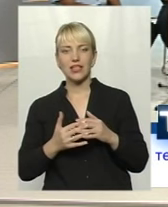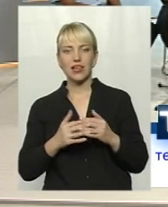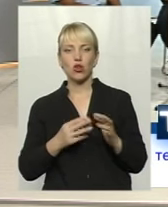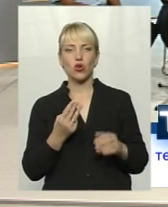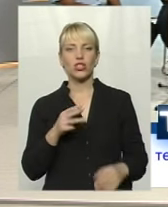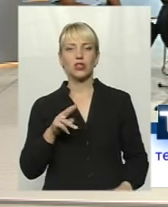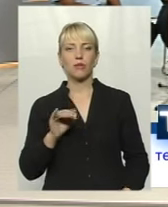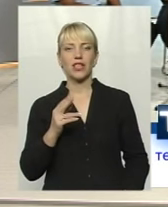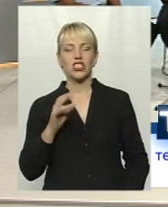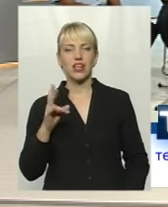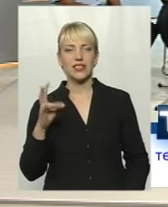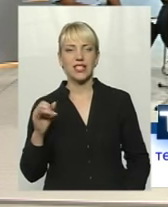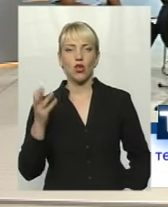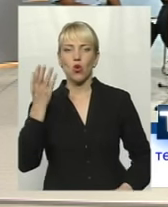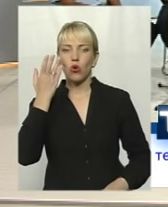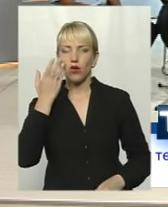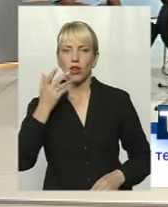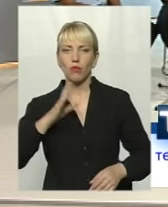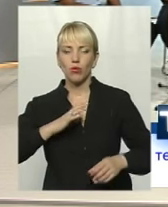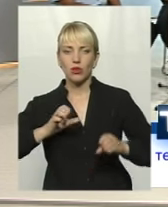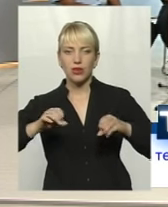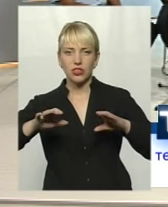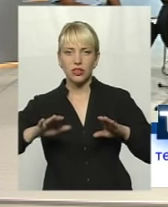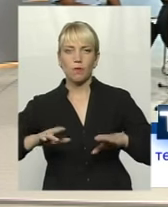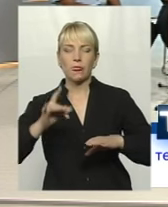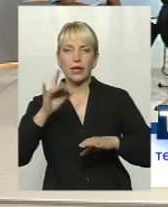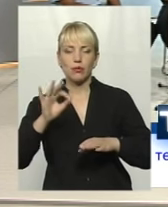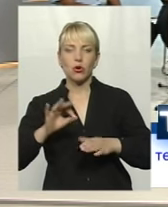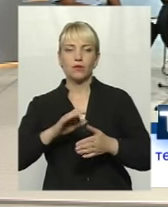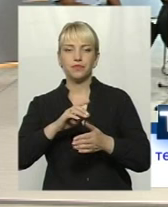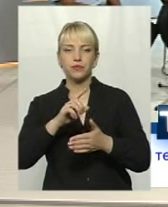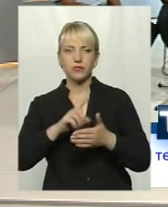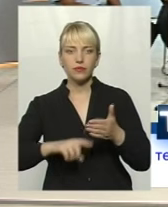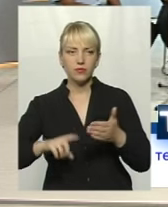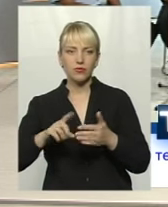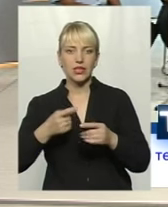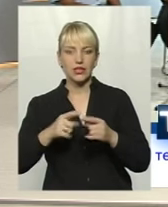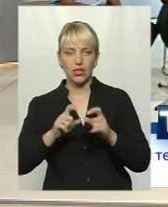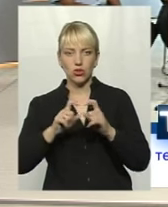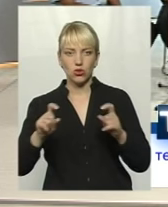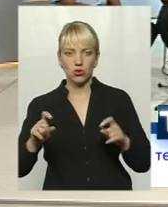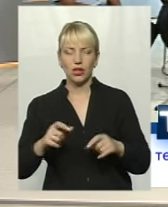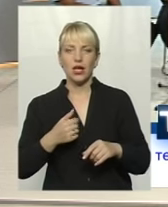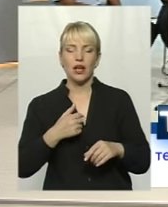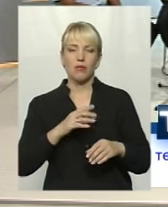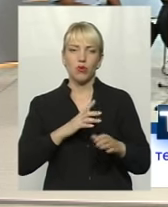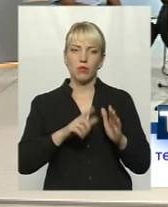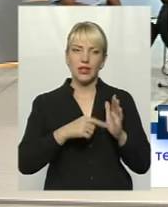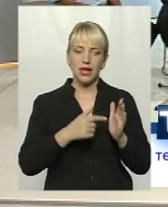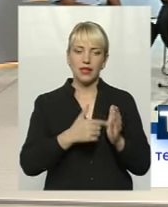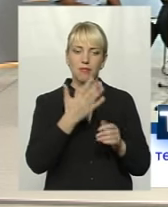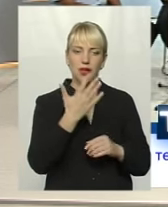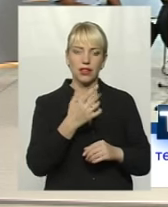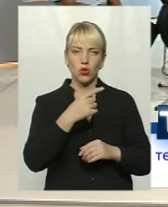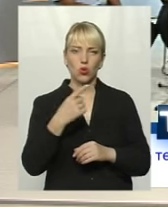реорганізацію самої школи в селі Шпичинці, стало питання, старший клас підвозили п'ятий по одинадцятий до села Стувщинці в